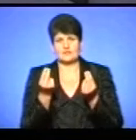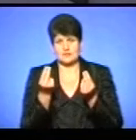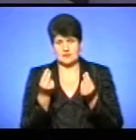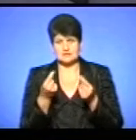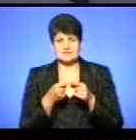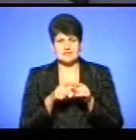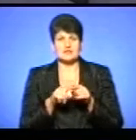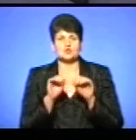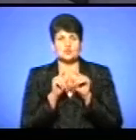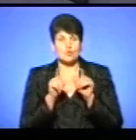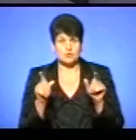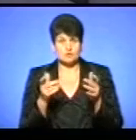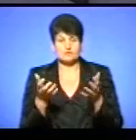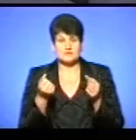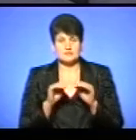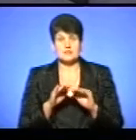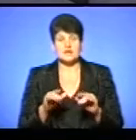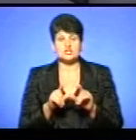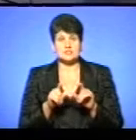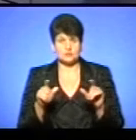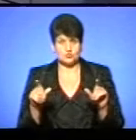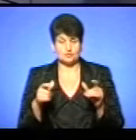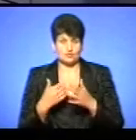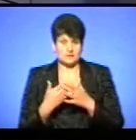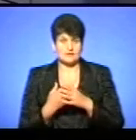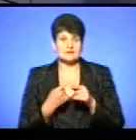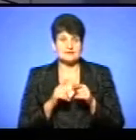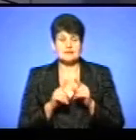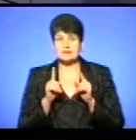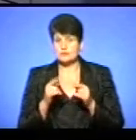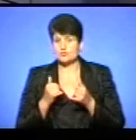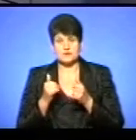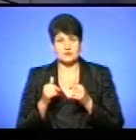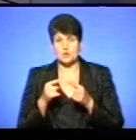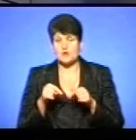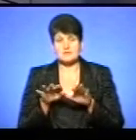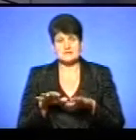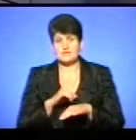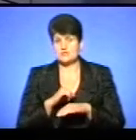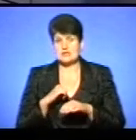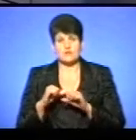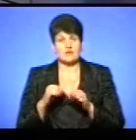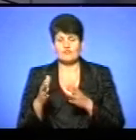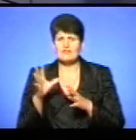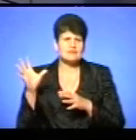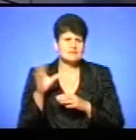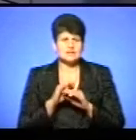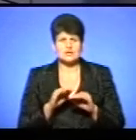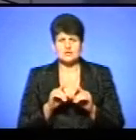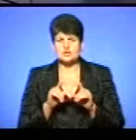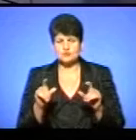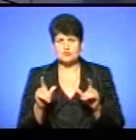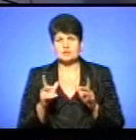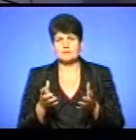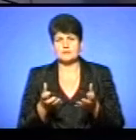бюджету. Якщо ми беремо дитячі садочки, до прикладу, так, це виключно повноваження органів місцевого самолідування. І всі дитячі садочки отримуються